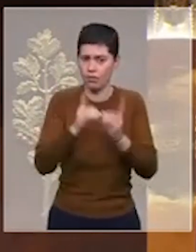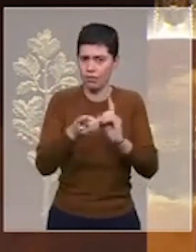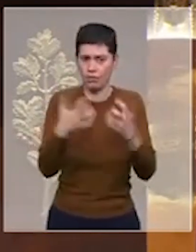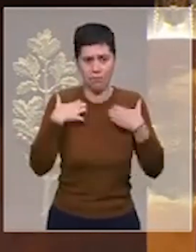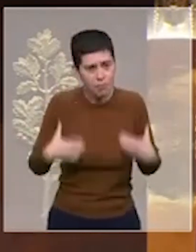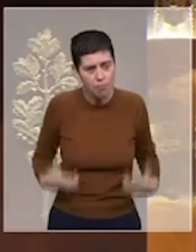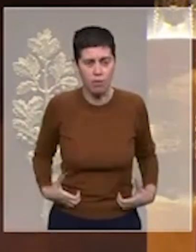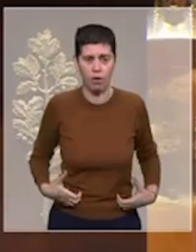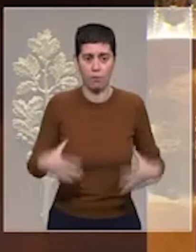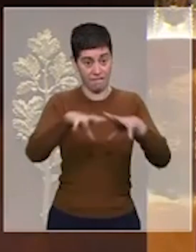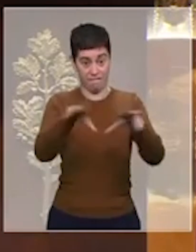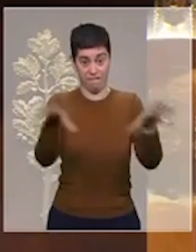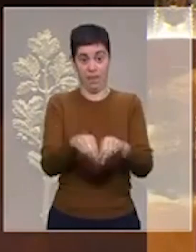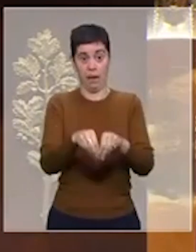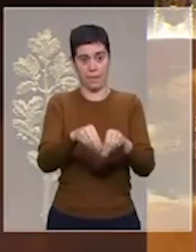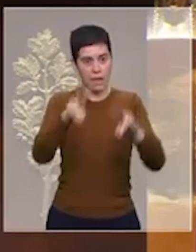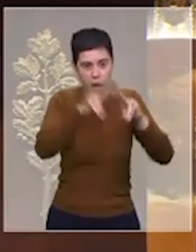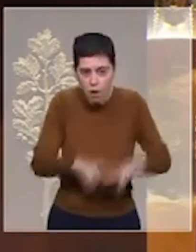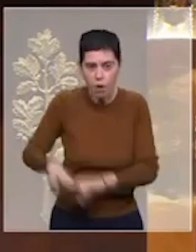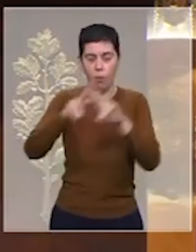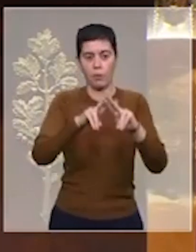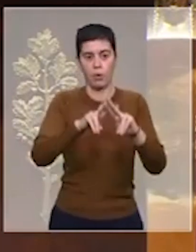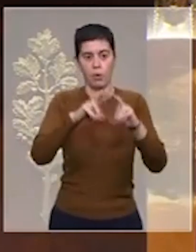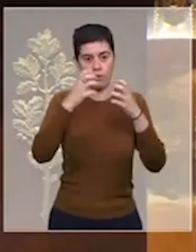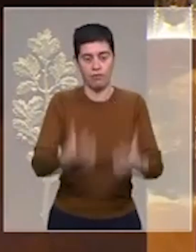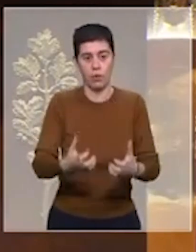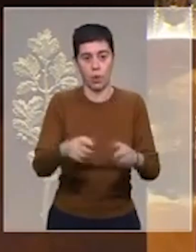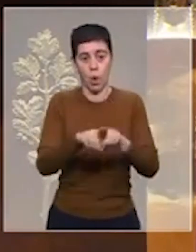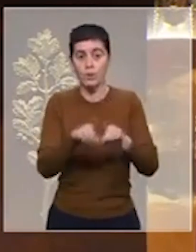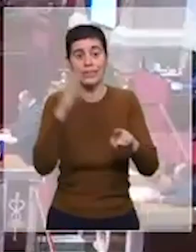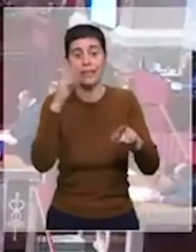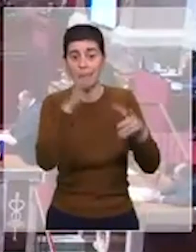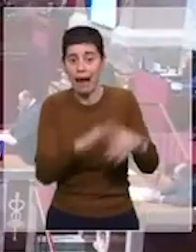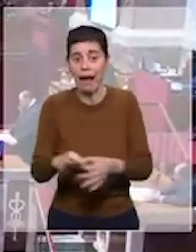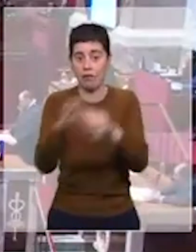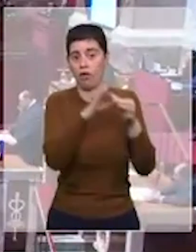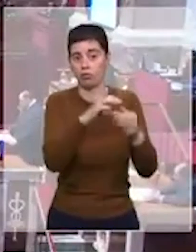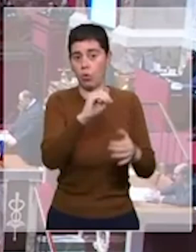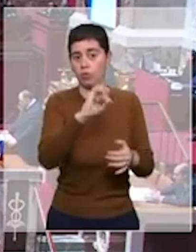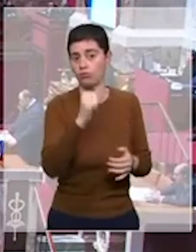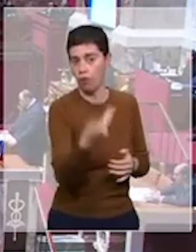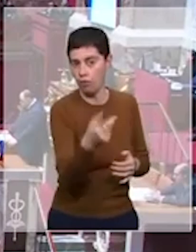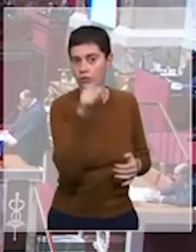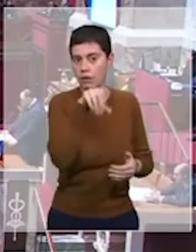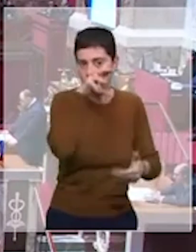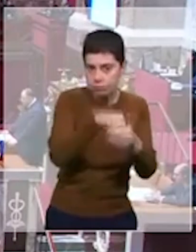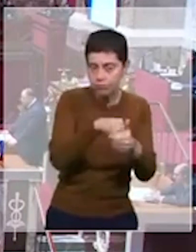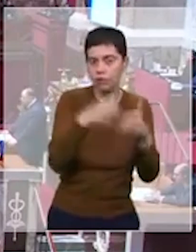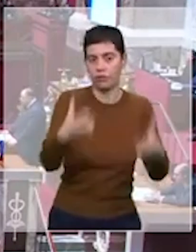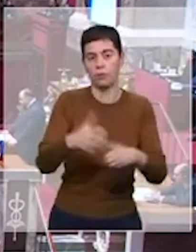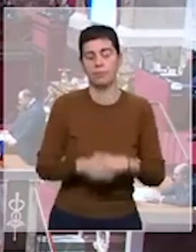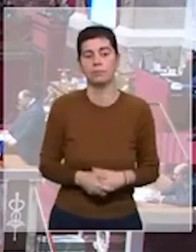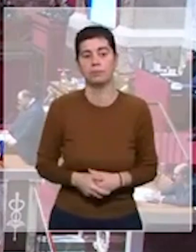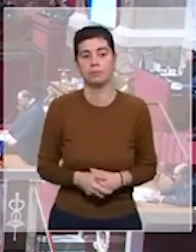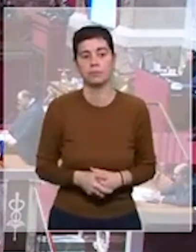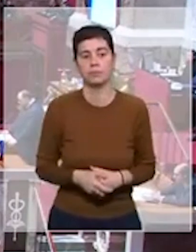de la famille européenne, de l'Union européenne, mais aussi de l'Alliance atlantique. Chère Assemblée nationale, nous